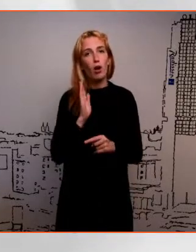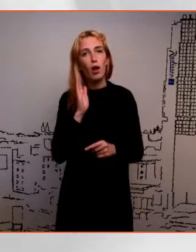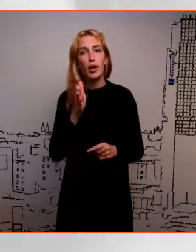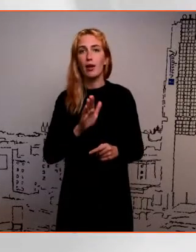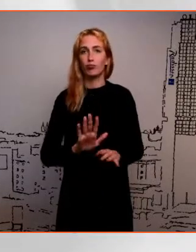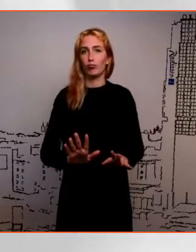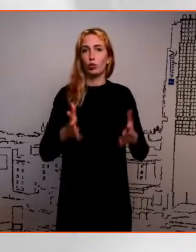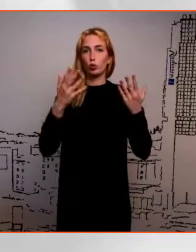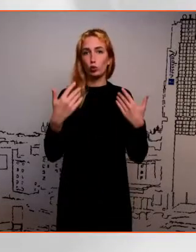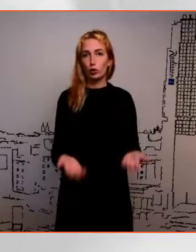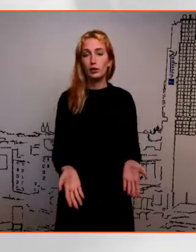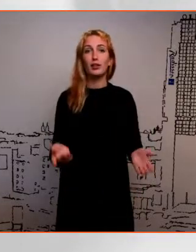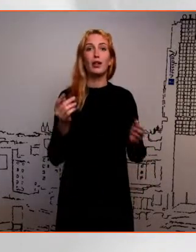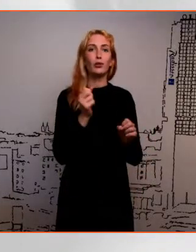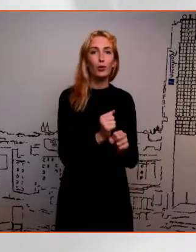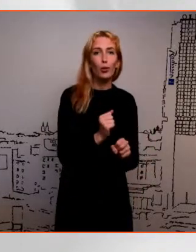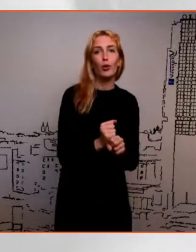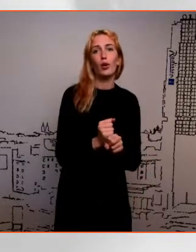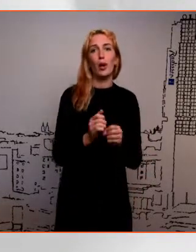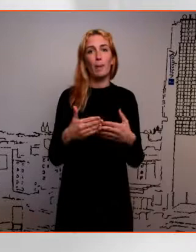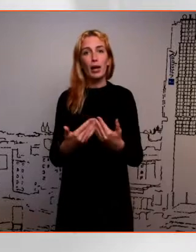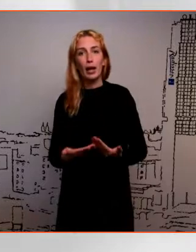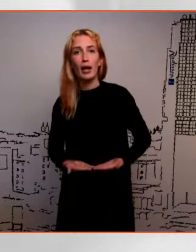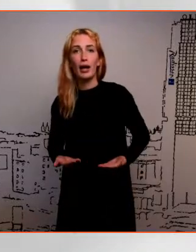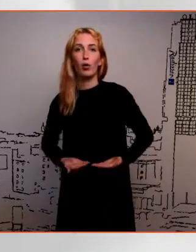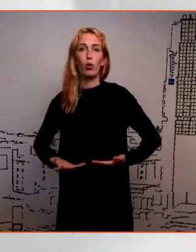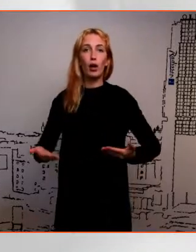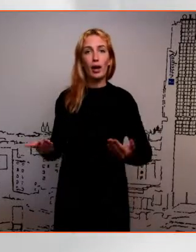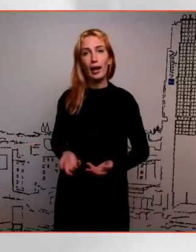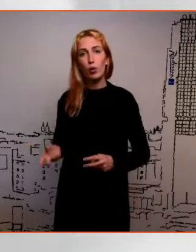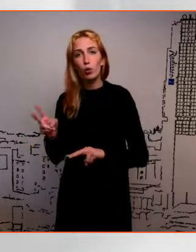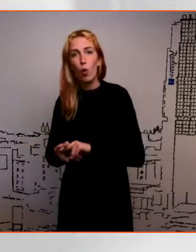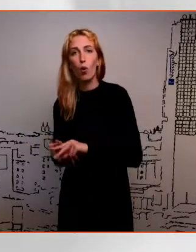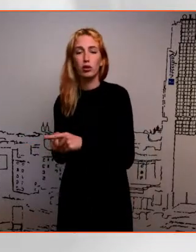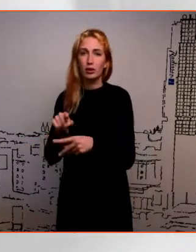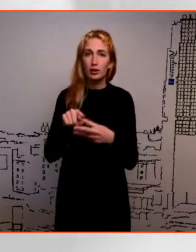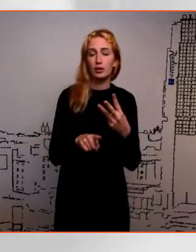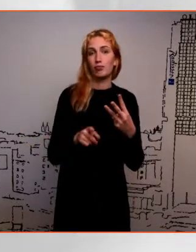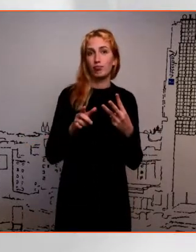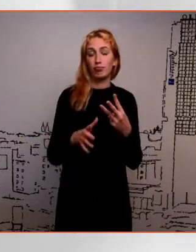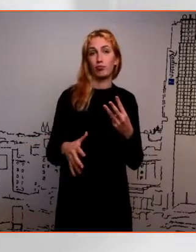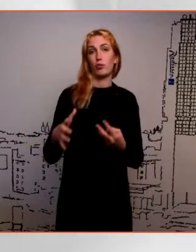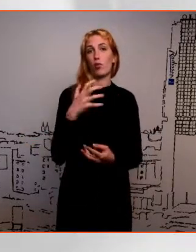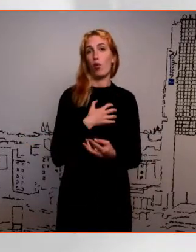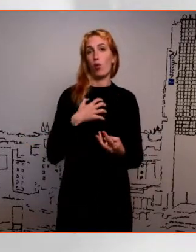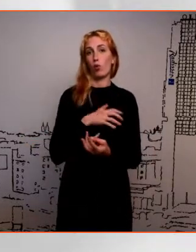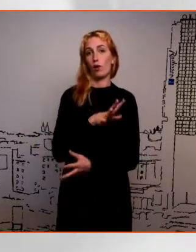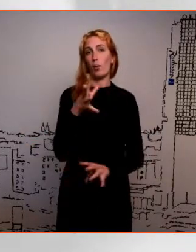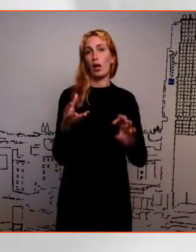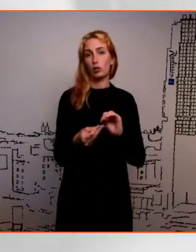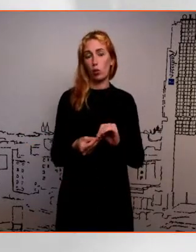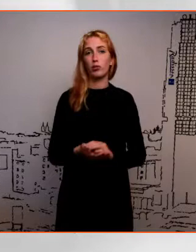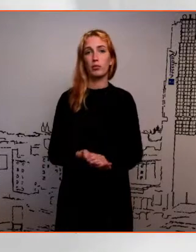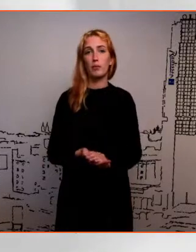See ja pereelu ja elukoht ja siis kõik see on selline oluline kombo. Esmalt,